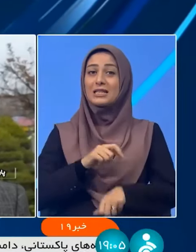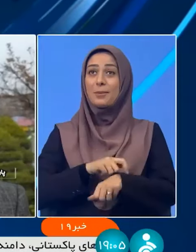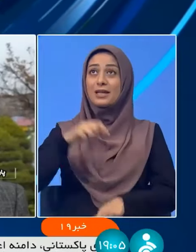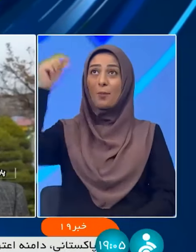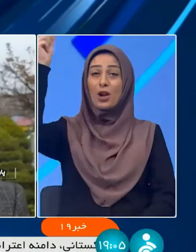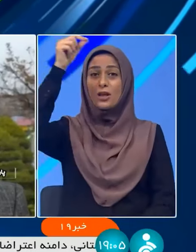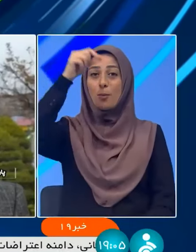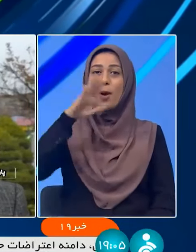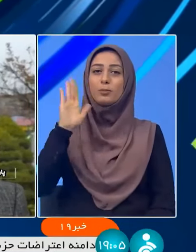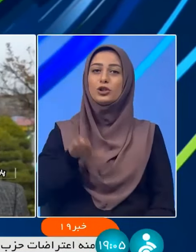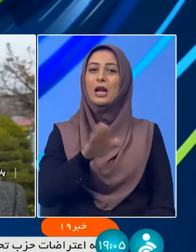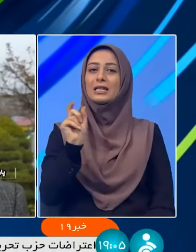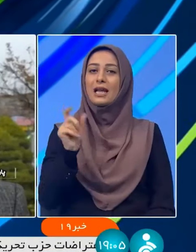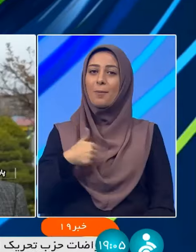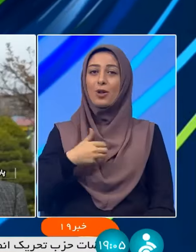من خوشحالم